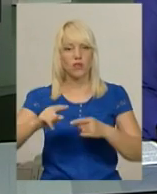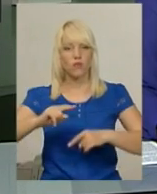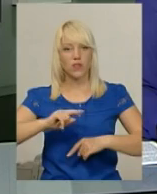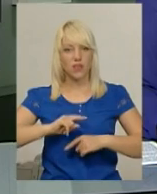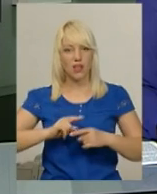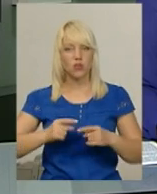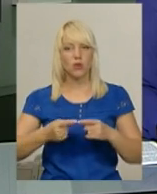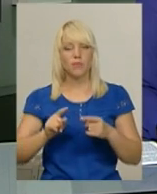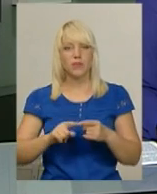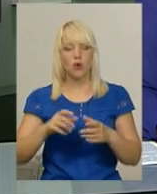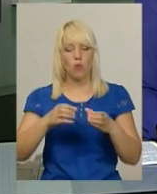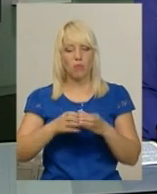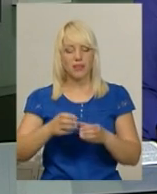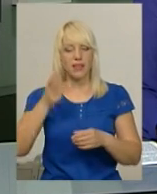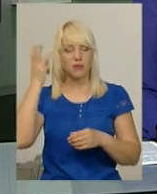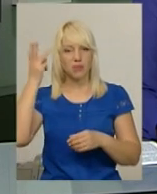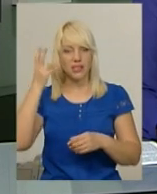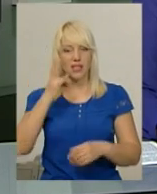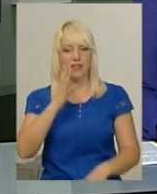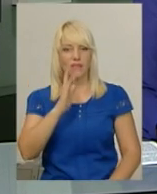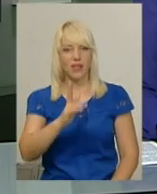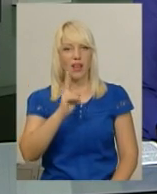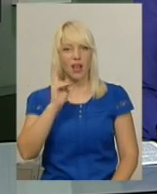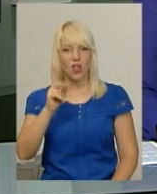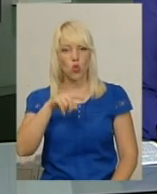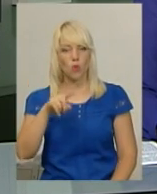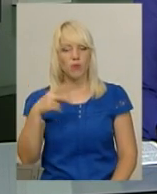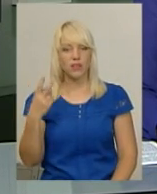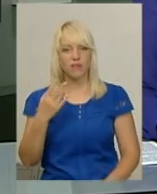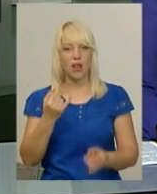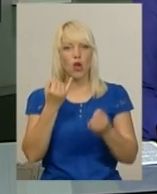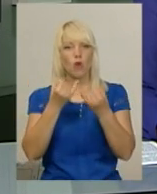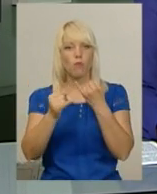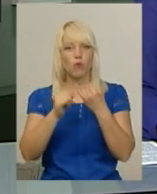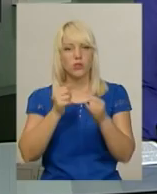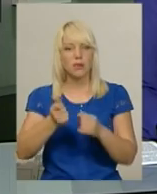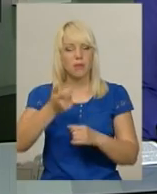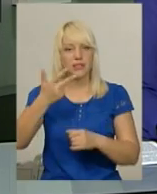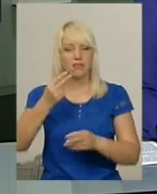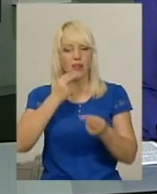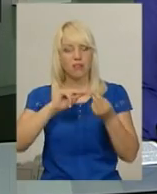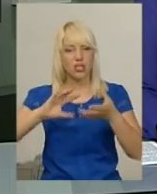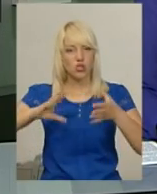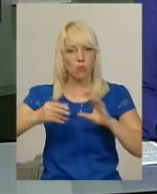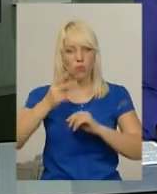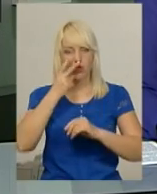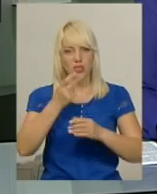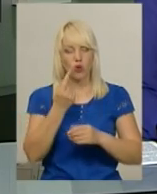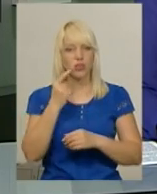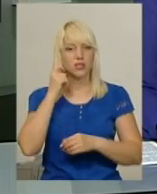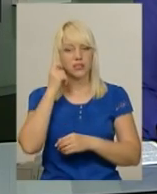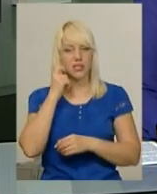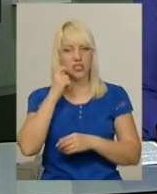команда Хмельницького навчально-виховного комплексу номер 2 стала бронзовою призеркою. Найкращий результат показали 11-річні